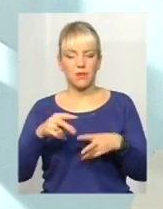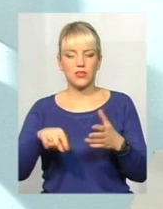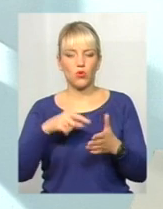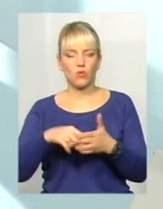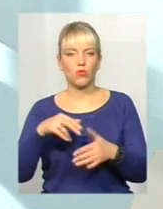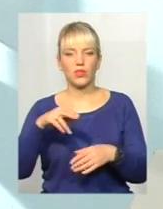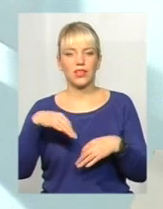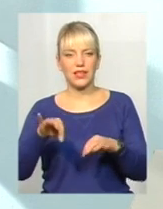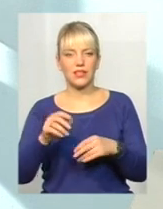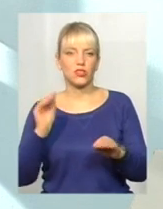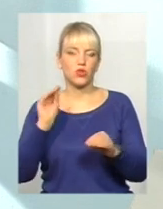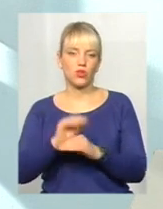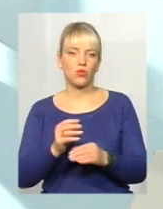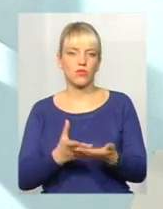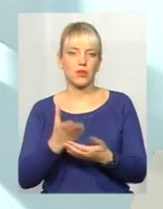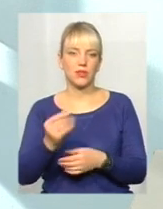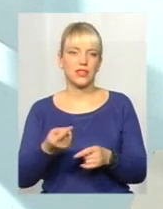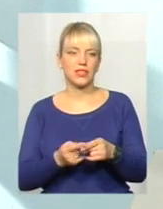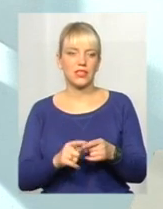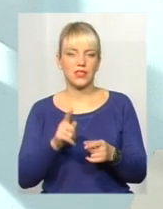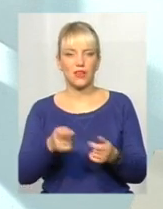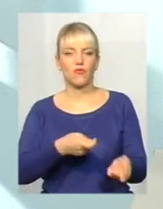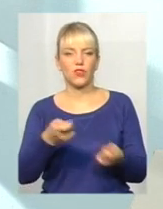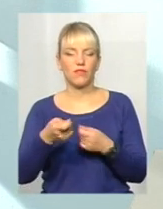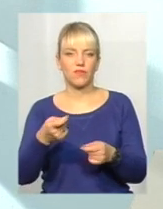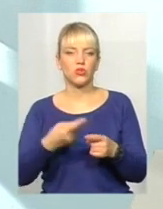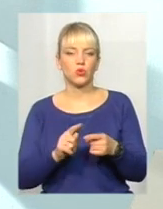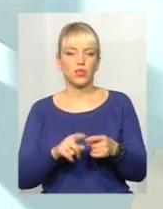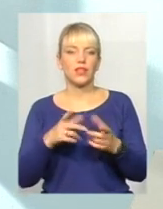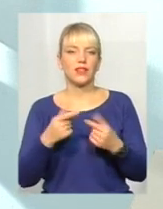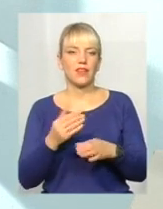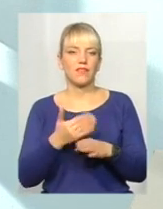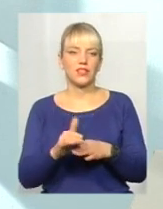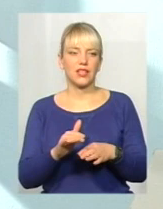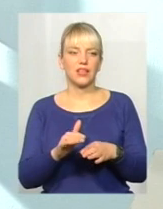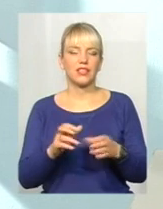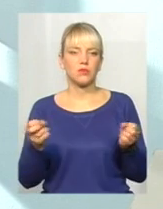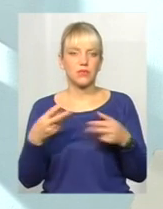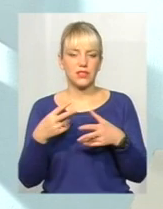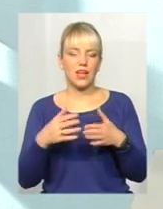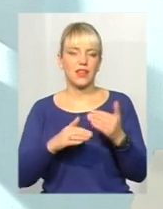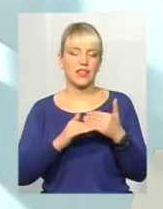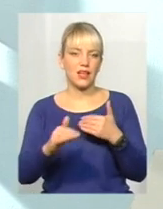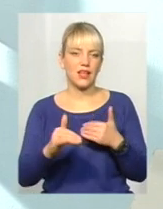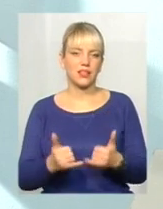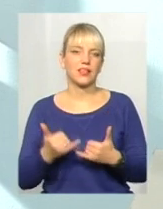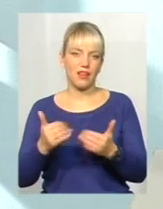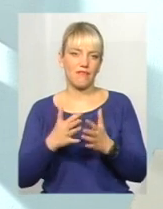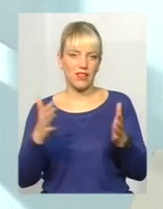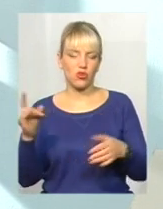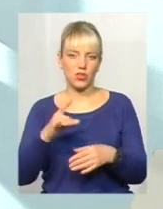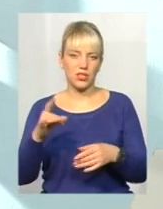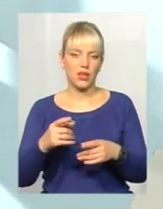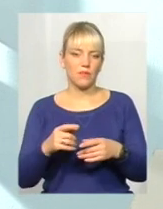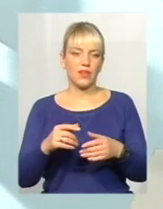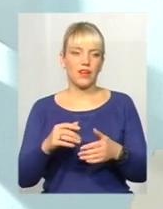додатково заплатити за це. Вони вивезуть туди, де виділена діляночка для цих великогабаритних відходів. Але не викидати це